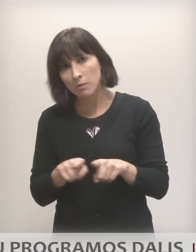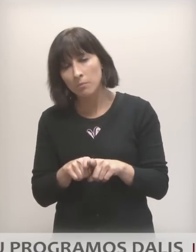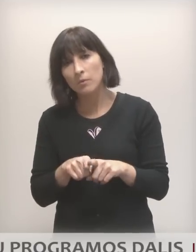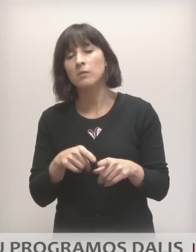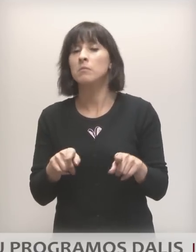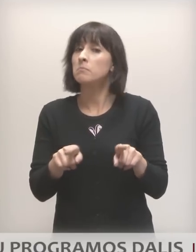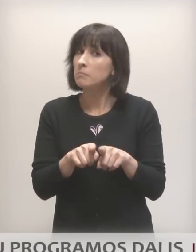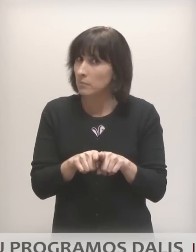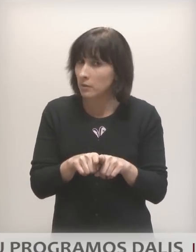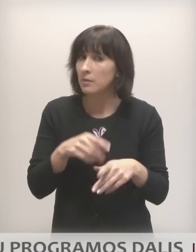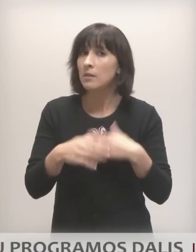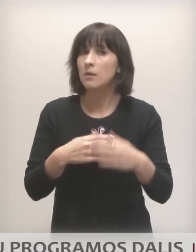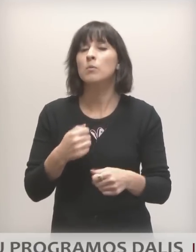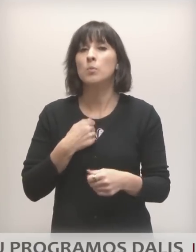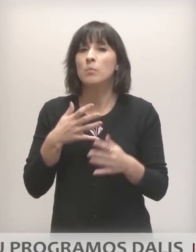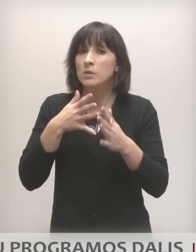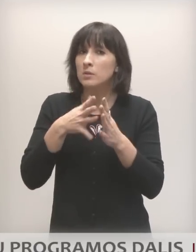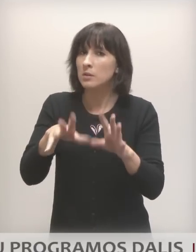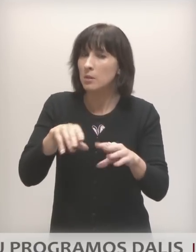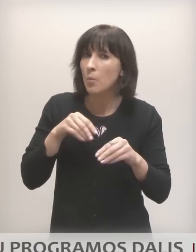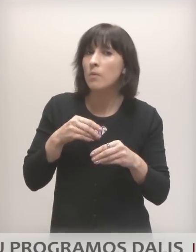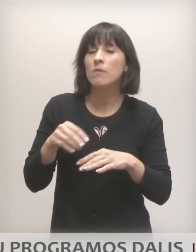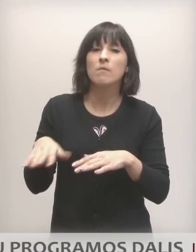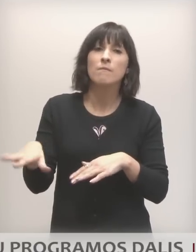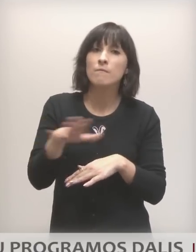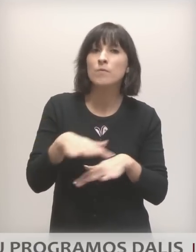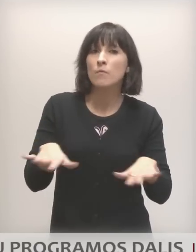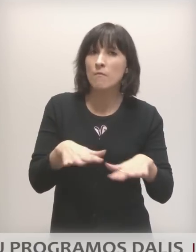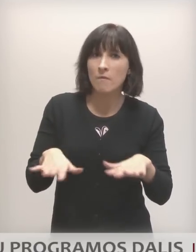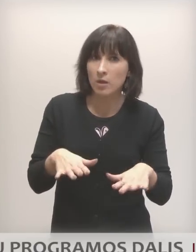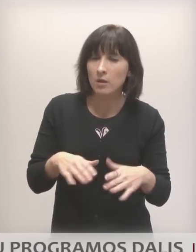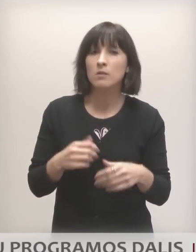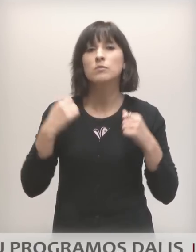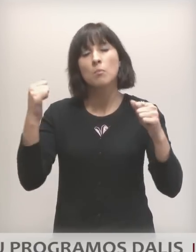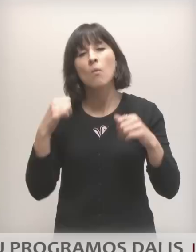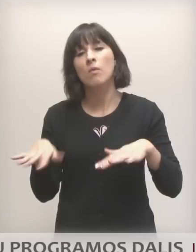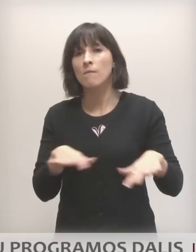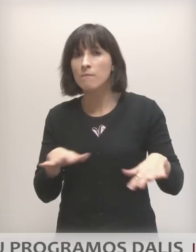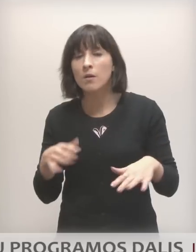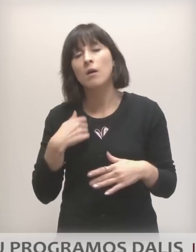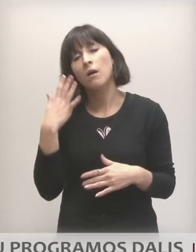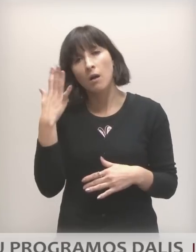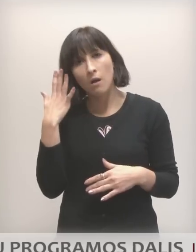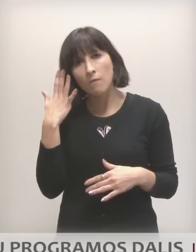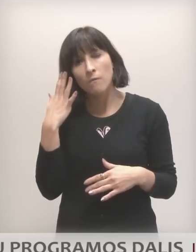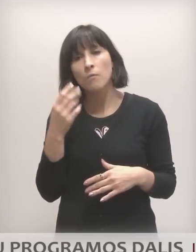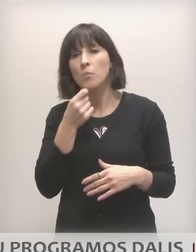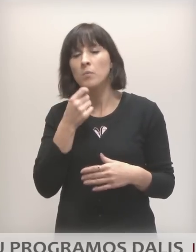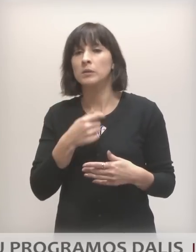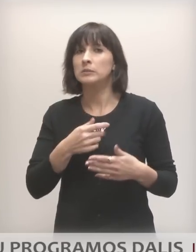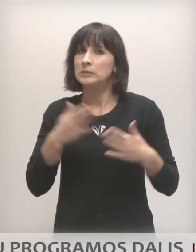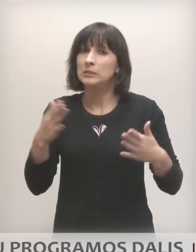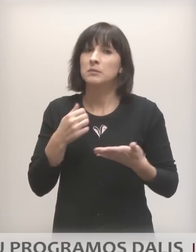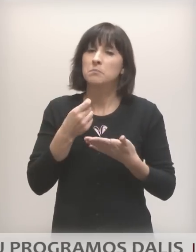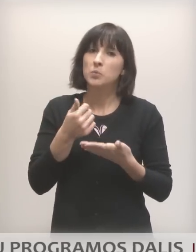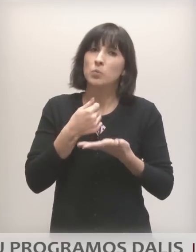Be to, neįgalėjai mūsų turi būti įtraukti į visokią visomenę veiklą, į sportinę veiklą. Aš manau, kad reikėtų didesnės